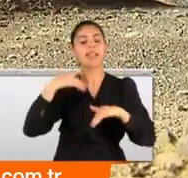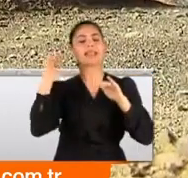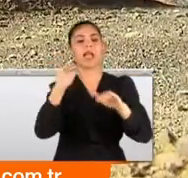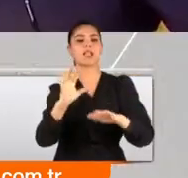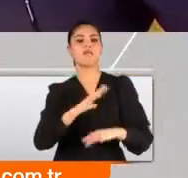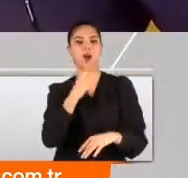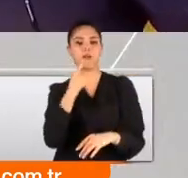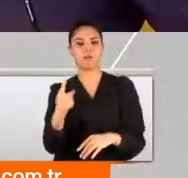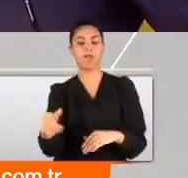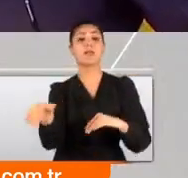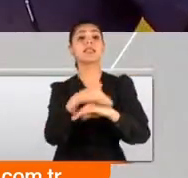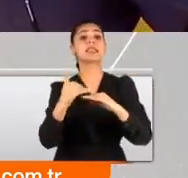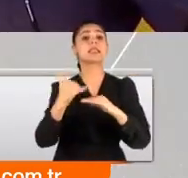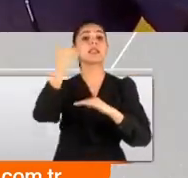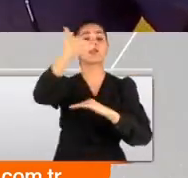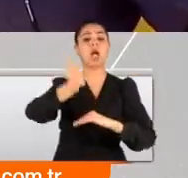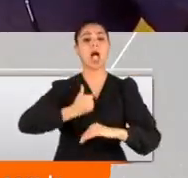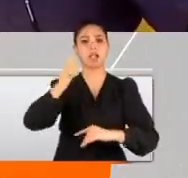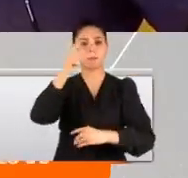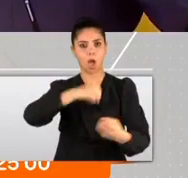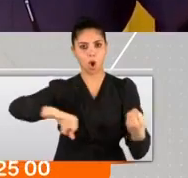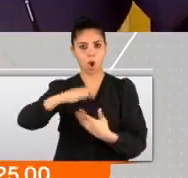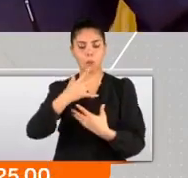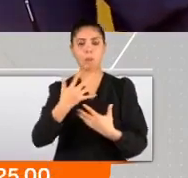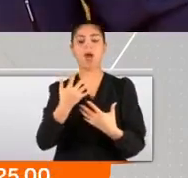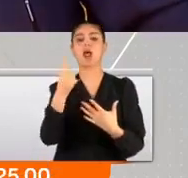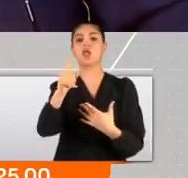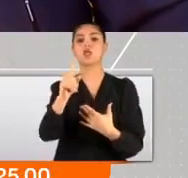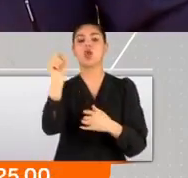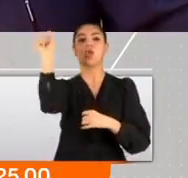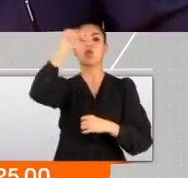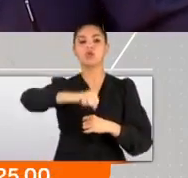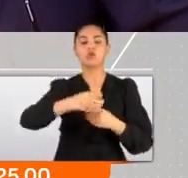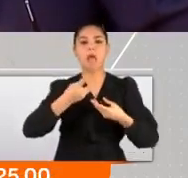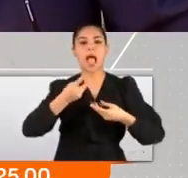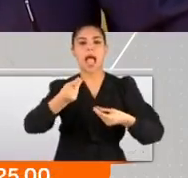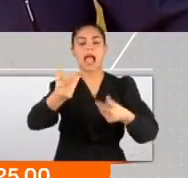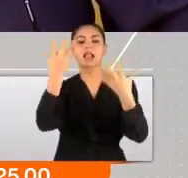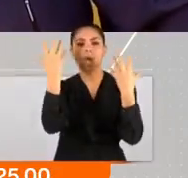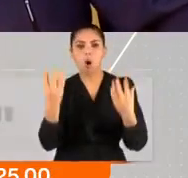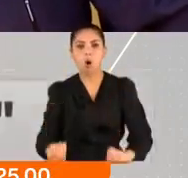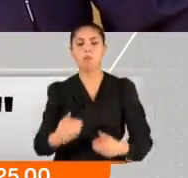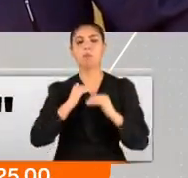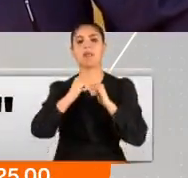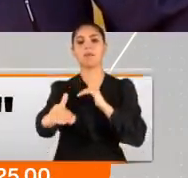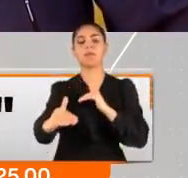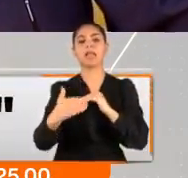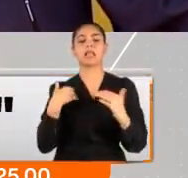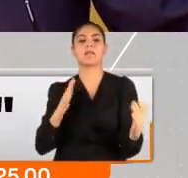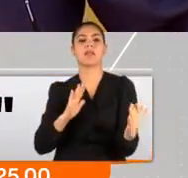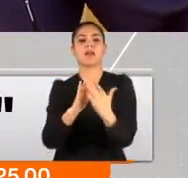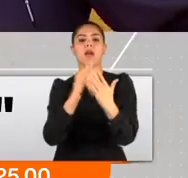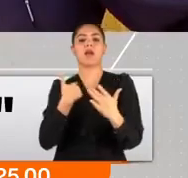vererek noktaladı. Sınır ötesi askeri bir operasyonla hainleri etkisiz hale getirmek milletimize karşı